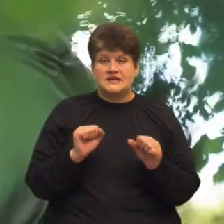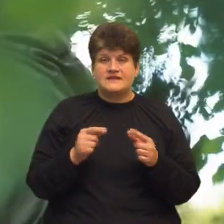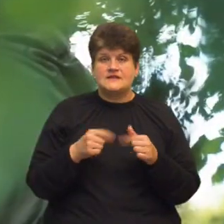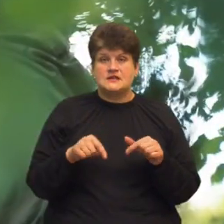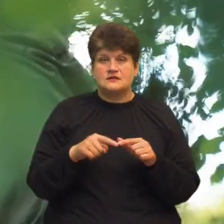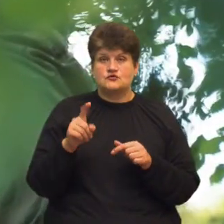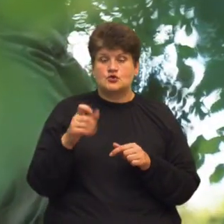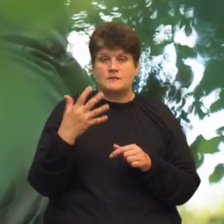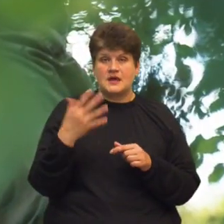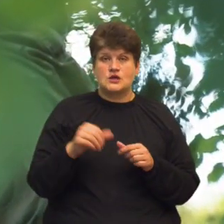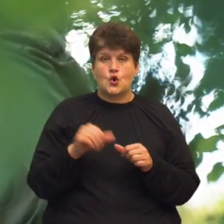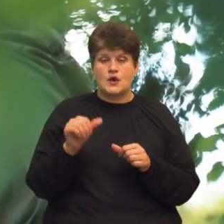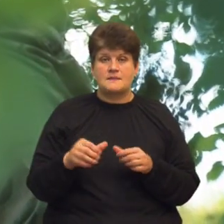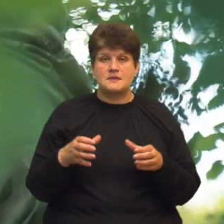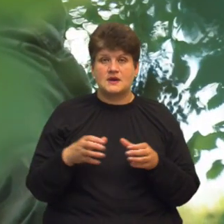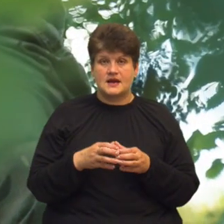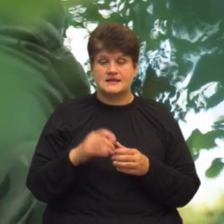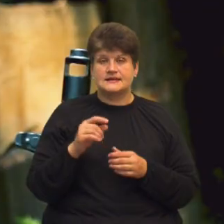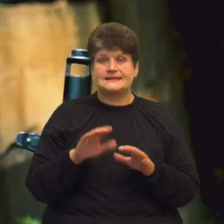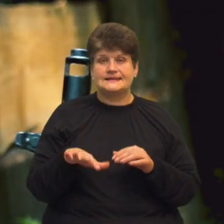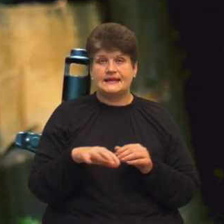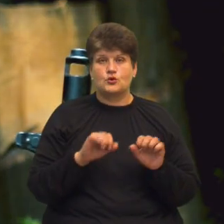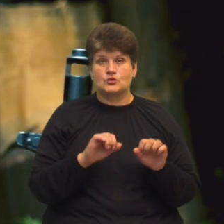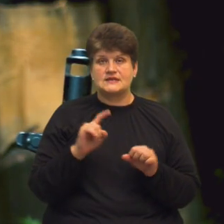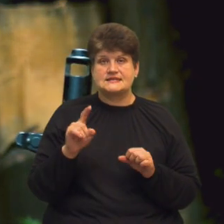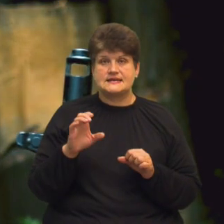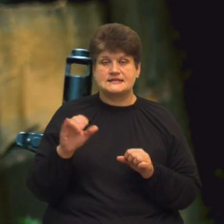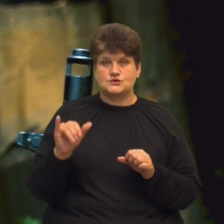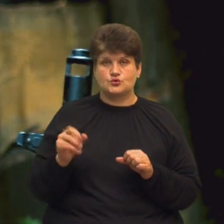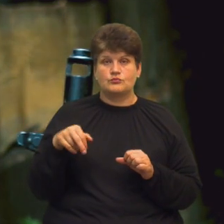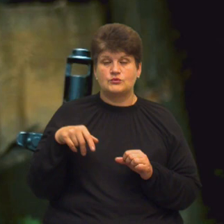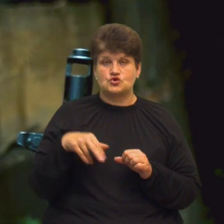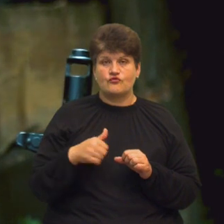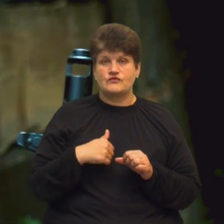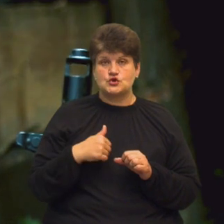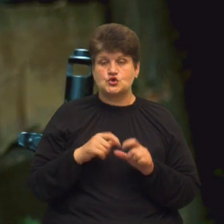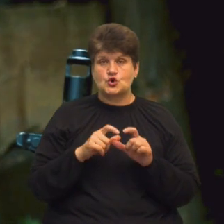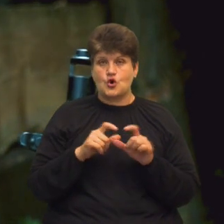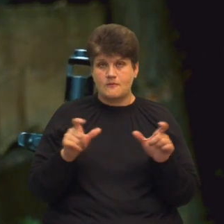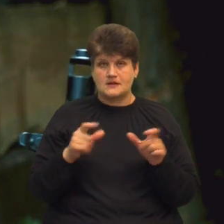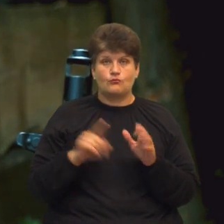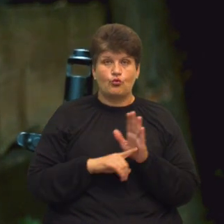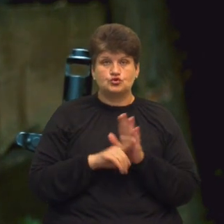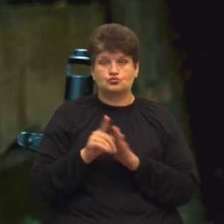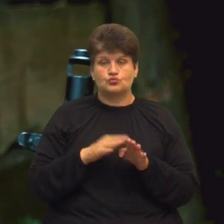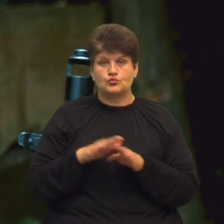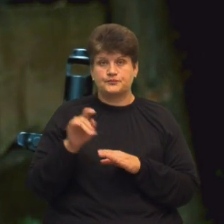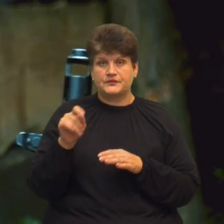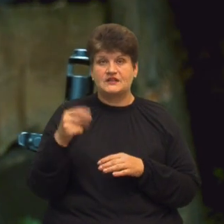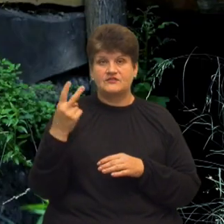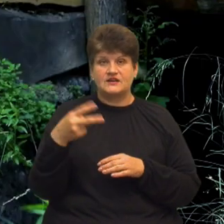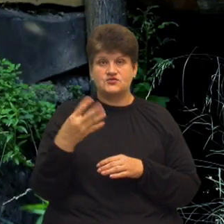-й окремій бригаді тероборони ЗСУ. Чоловік каже, пішов до військомату з початком повномасштабного вторгнення – 24